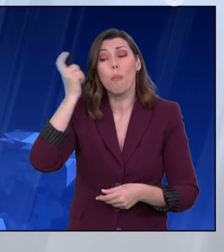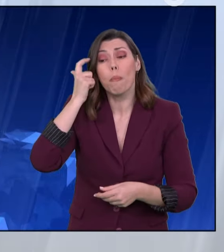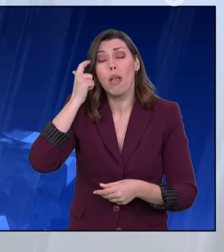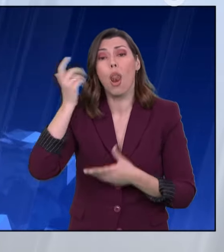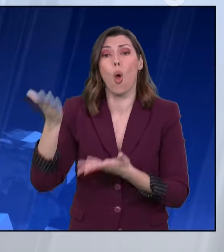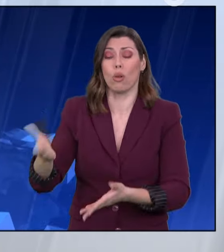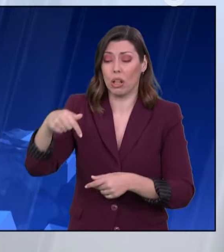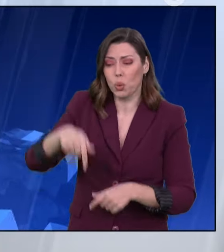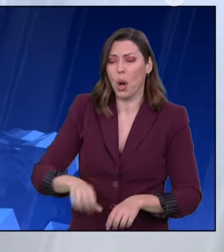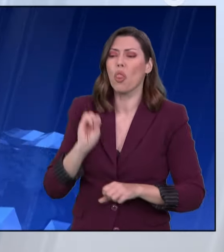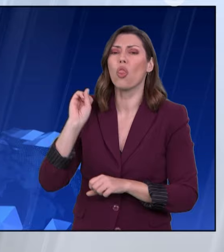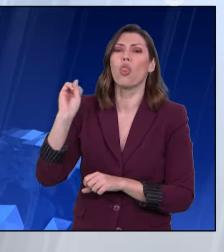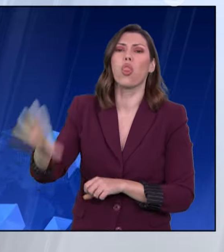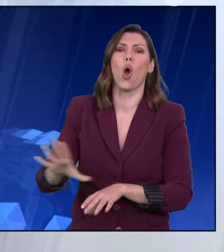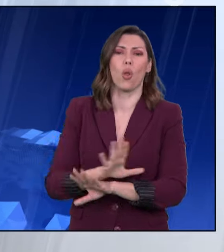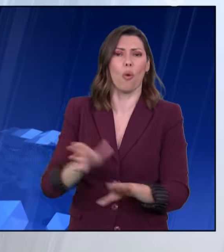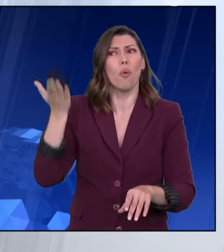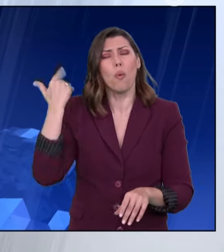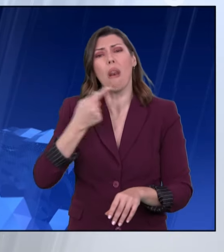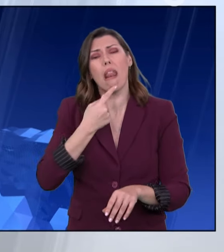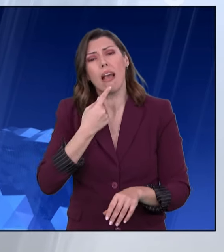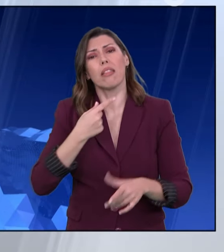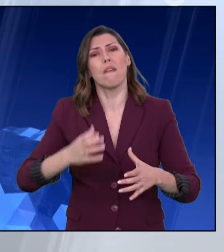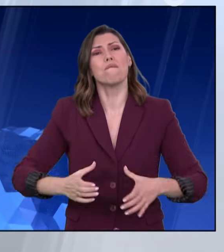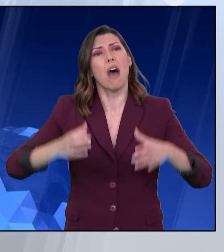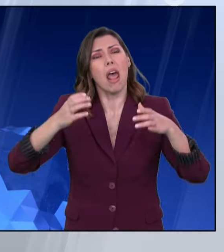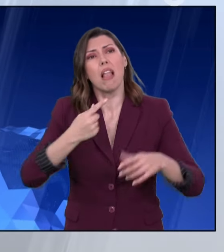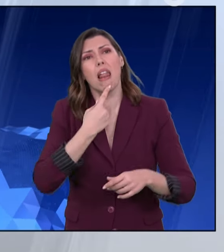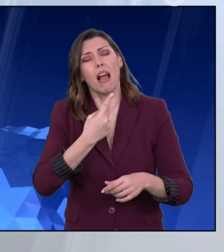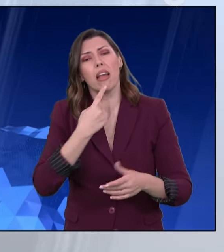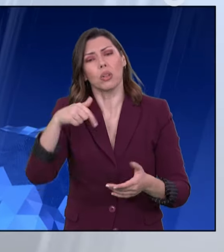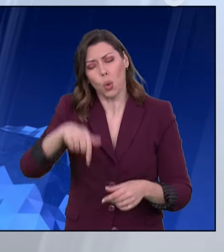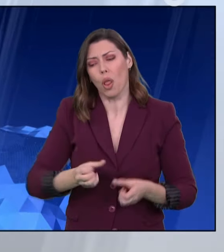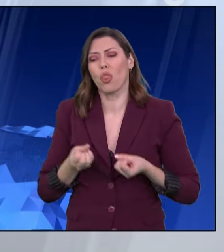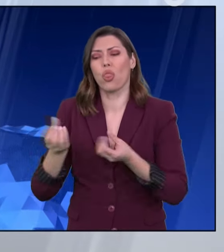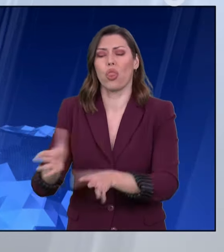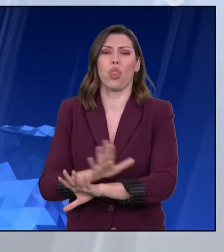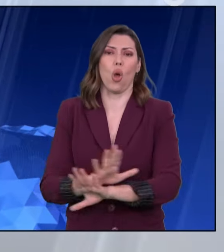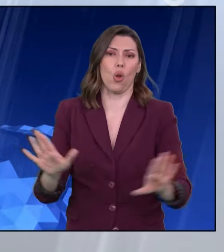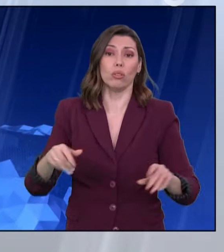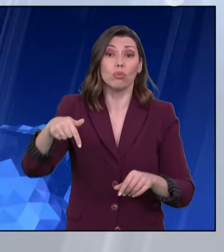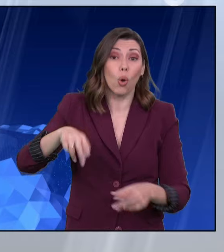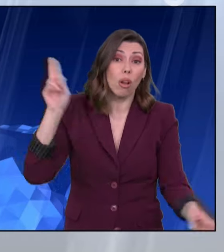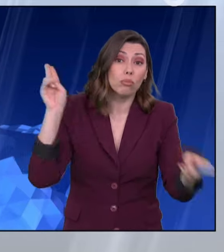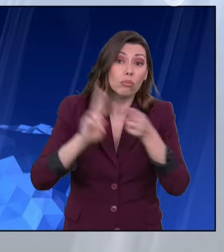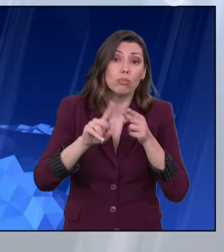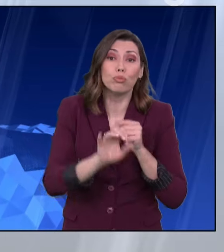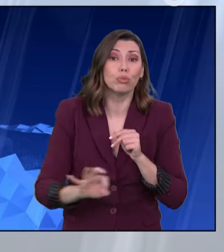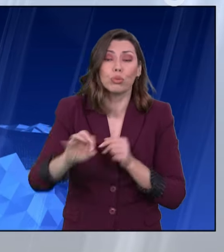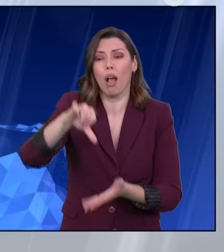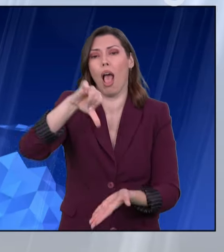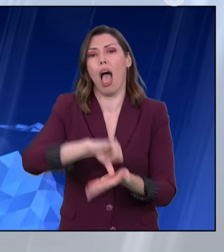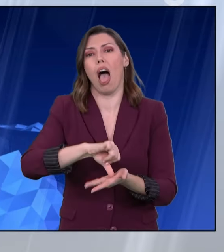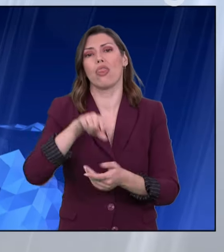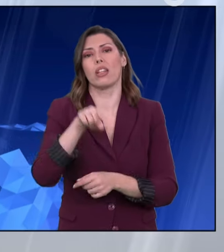χαρίζουμε εδώ πέρα τα βαρέλια τους που έψαχναν τόσες μέρες. Ραντεβού δίνουμε στην Αθήνα σε ένα δυναμικό συλλαλητήριο υπέρ